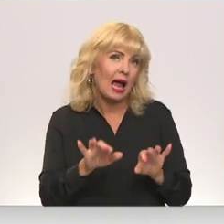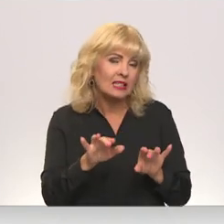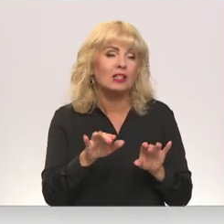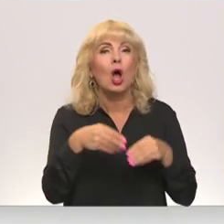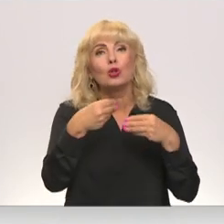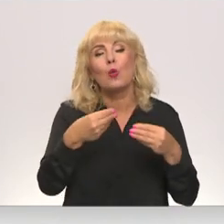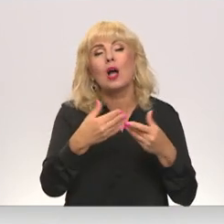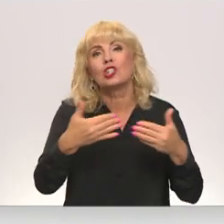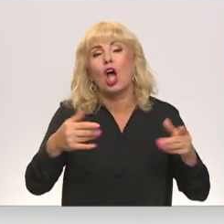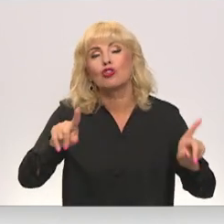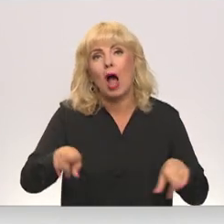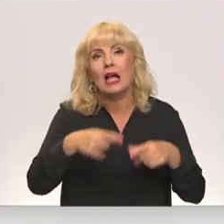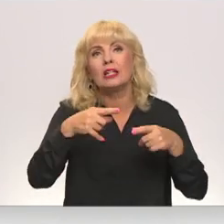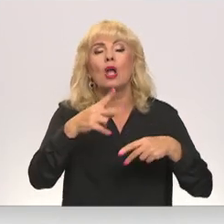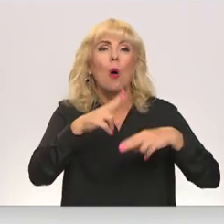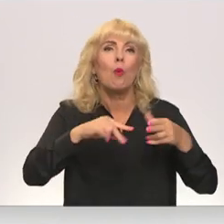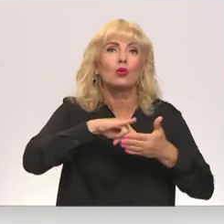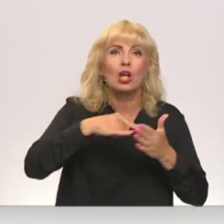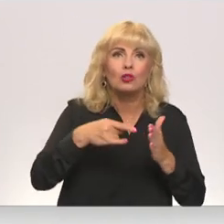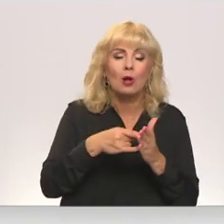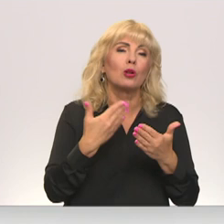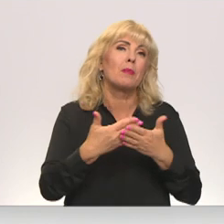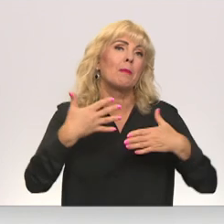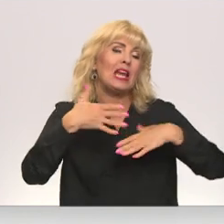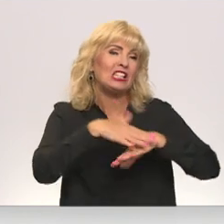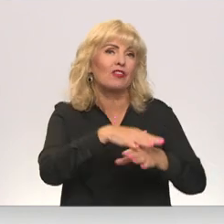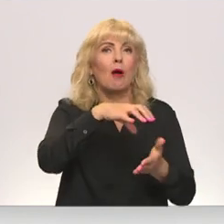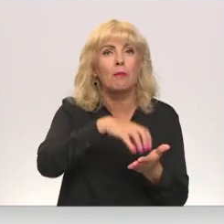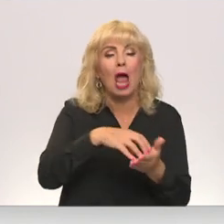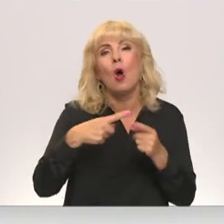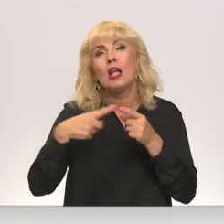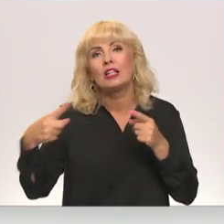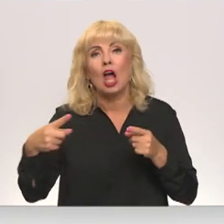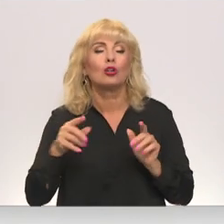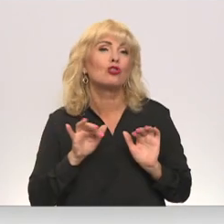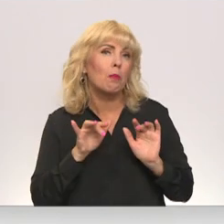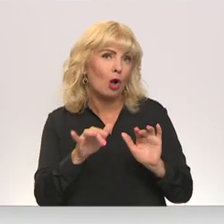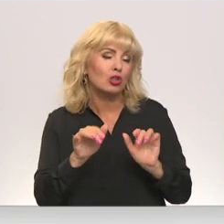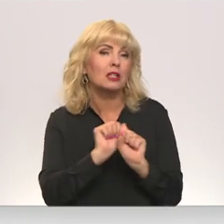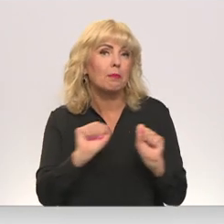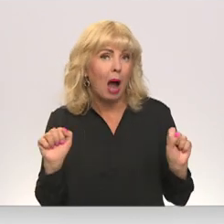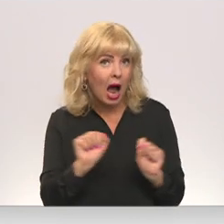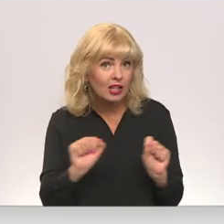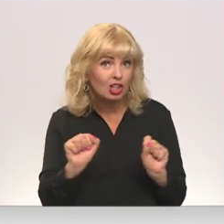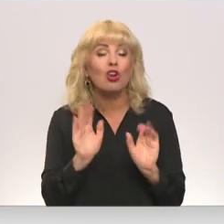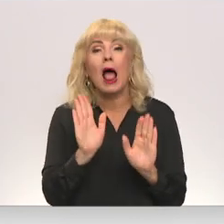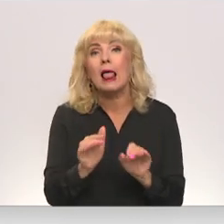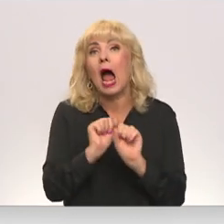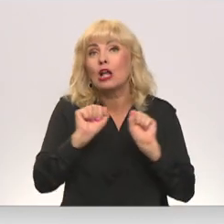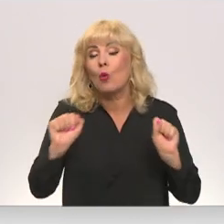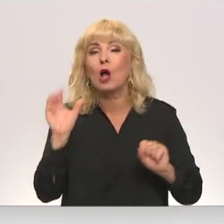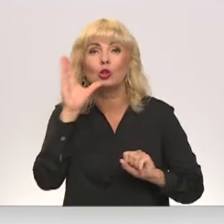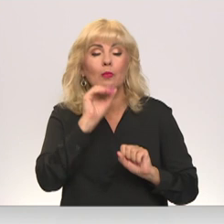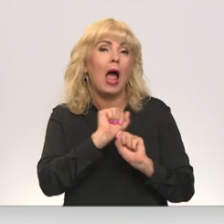attīstības un būvniecības projekta, piemēram, infrastruktūras objektu termiņu un procesu pātrināšanā, jo tikt nodrošināt